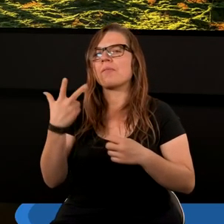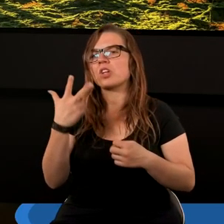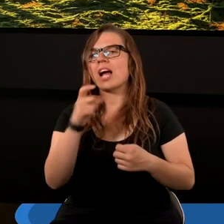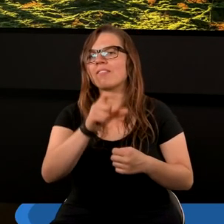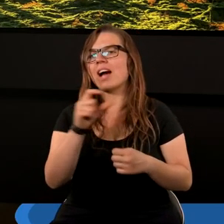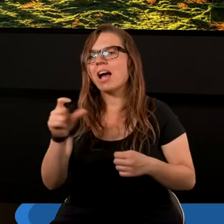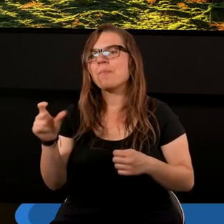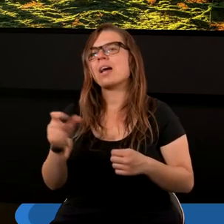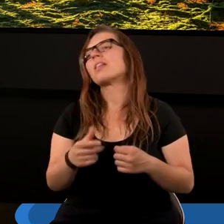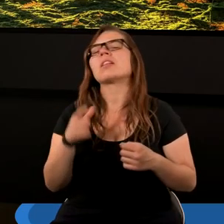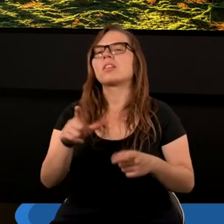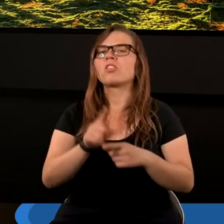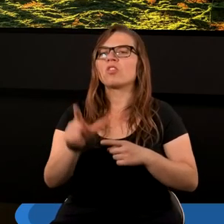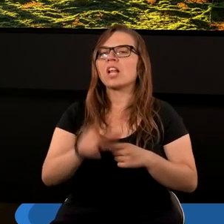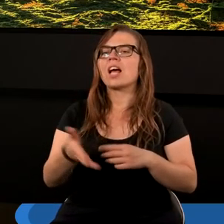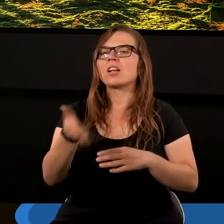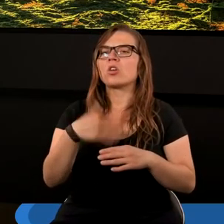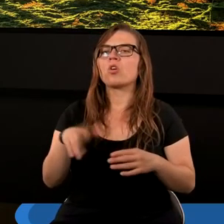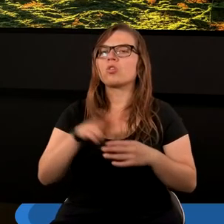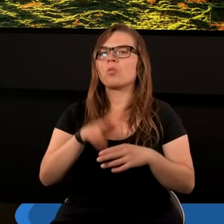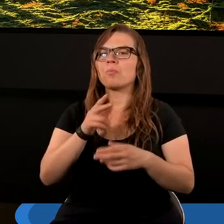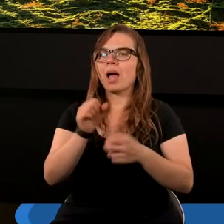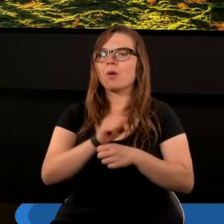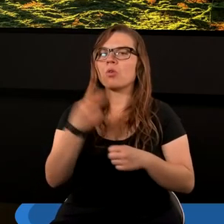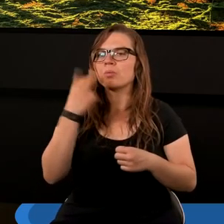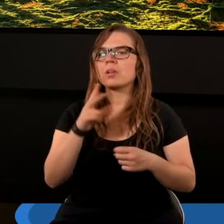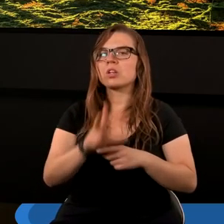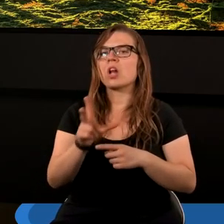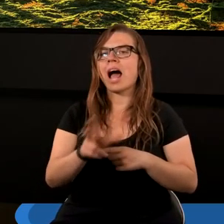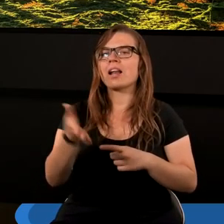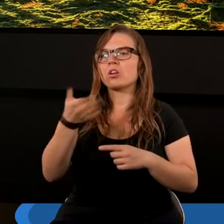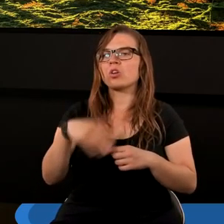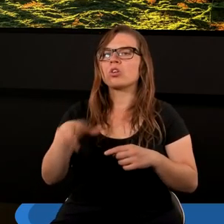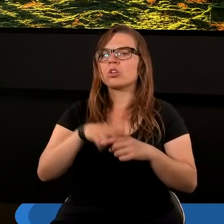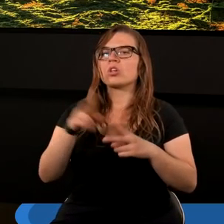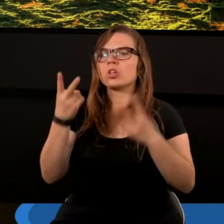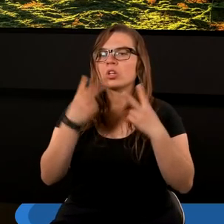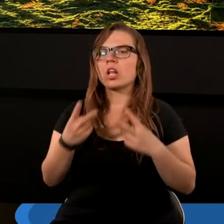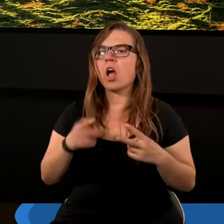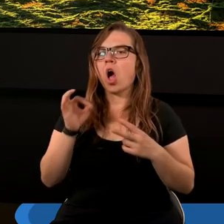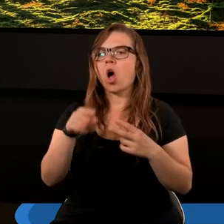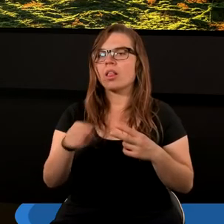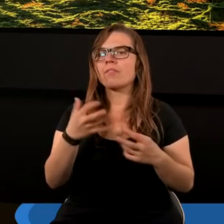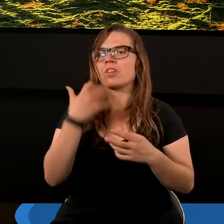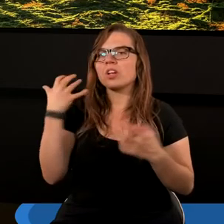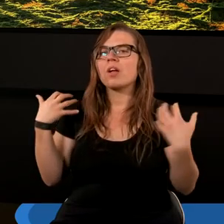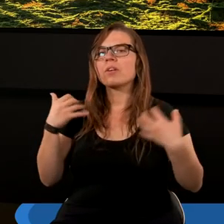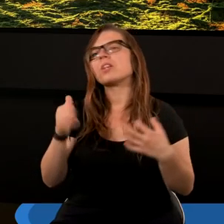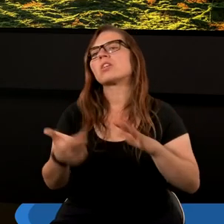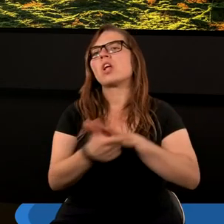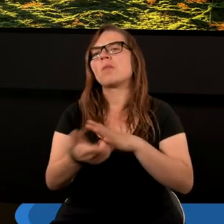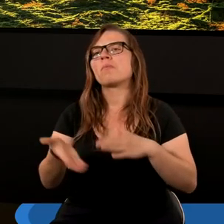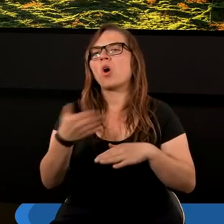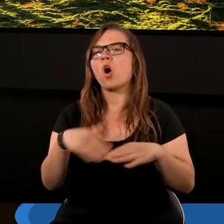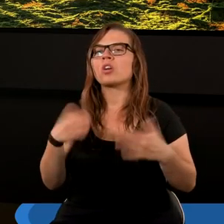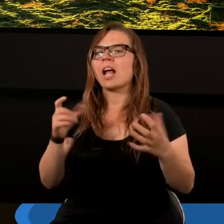fragmentach? Dwunasty rozdział, który Małgosia przeczytała, trzynasty rozdział, z którego czytaliśmy o tym zwierzęciu i w